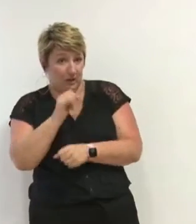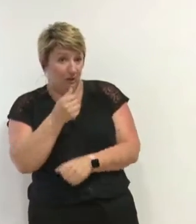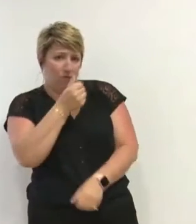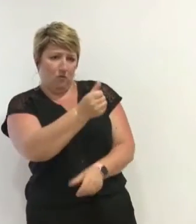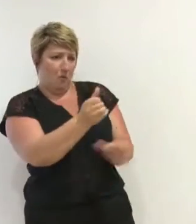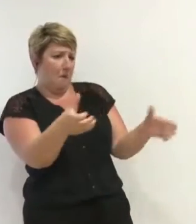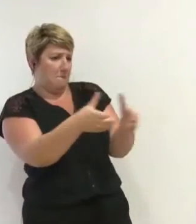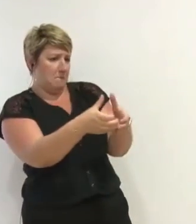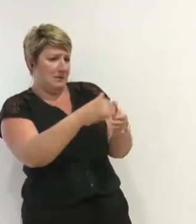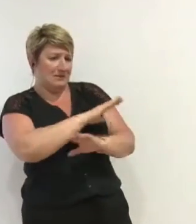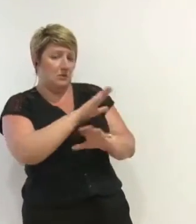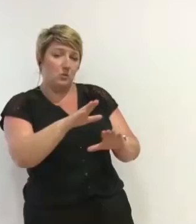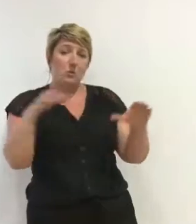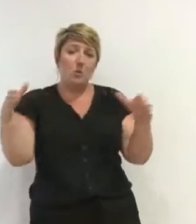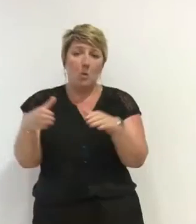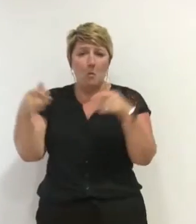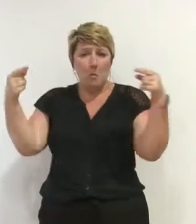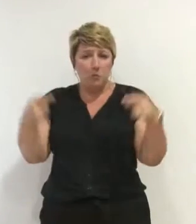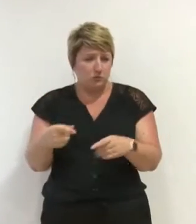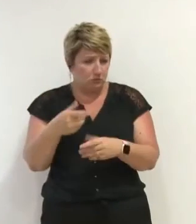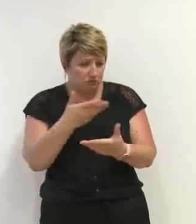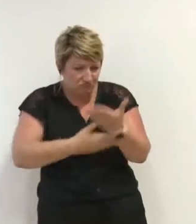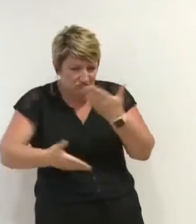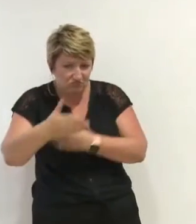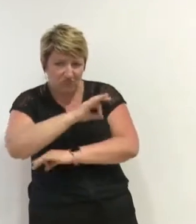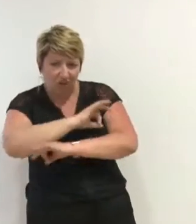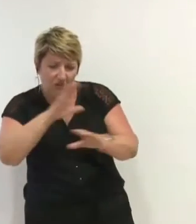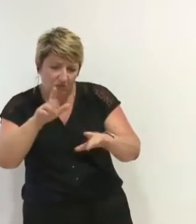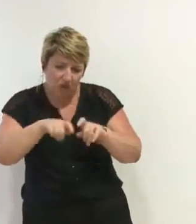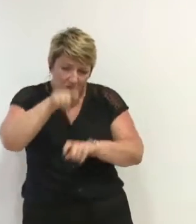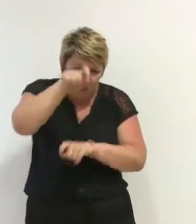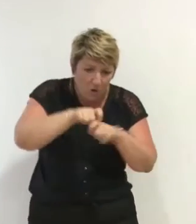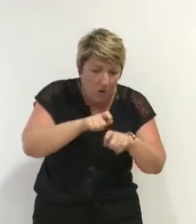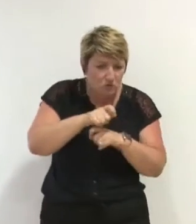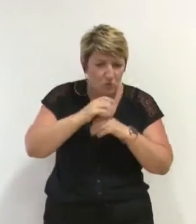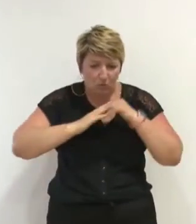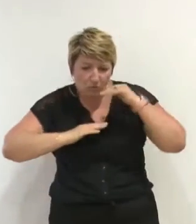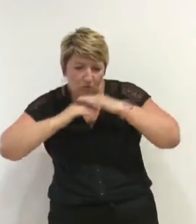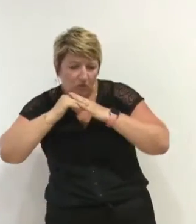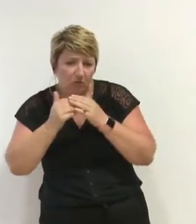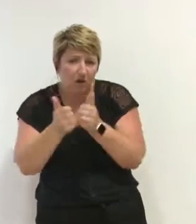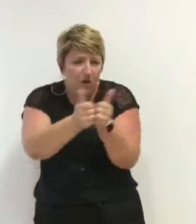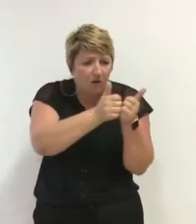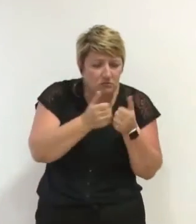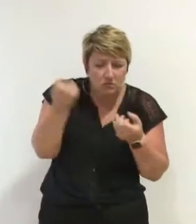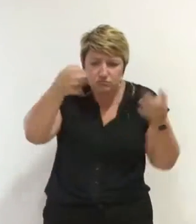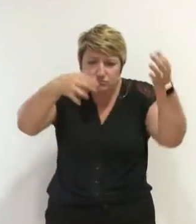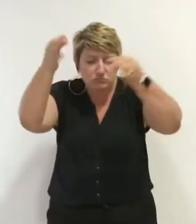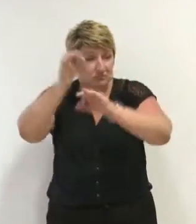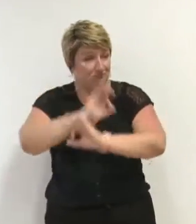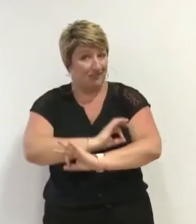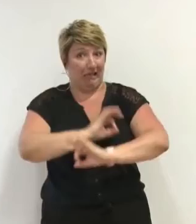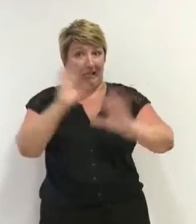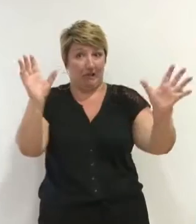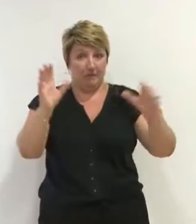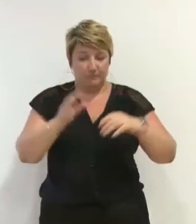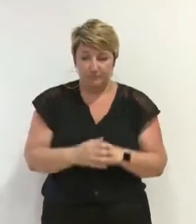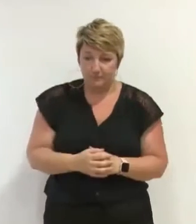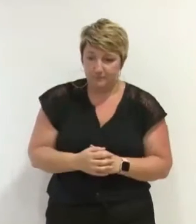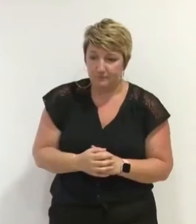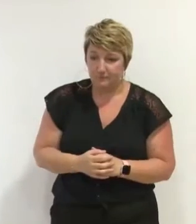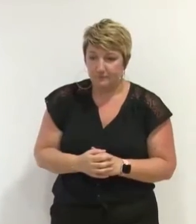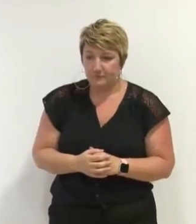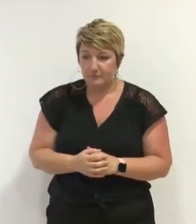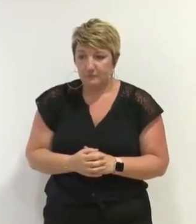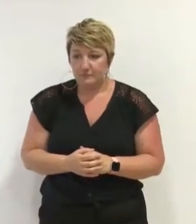échange avec les groupes d'opposition, permettant d'évaluer ou de construire contradictoirement celui-ci ? Nous vous